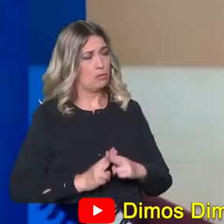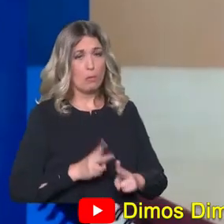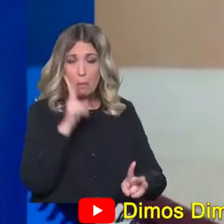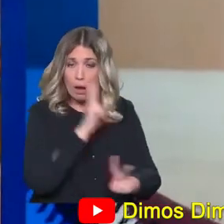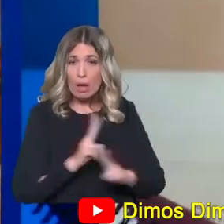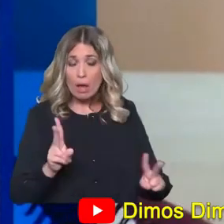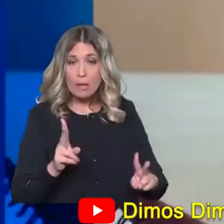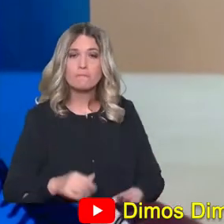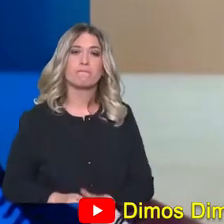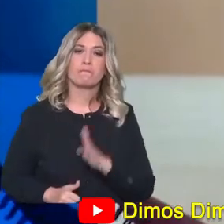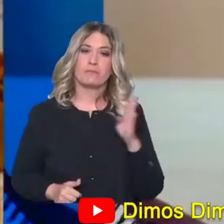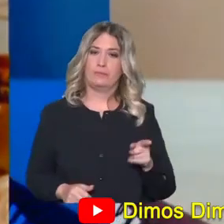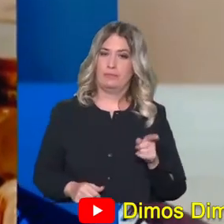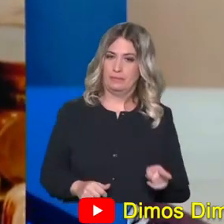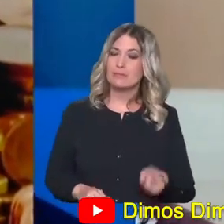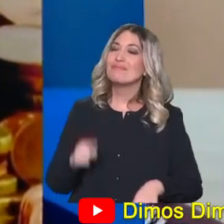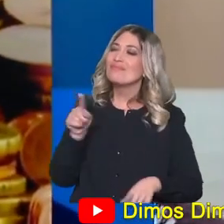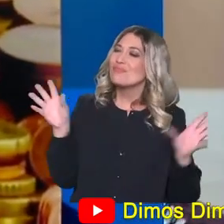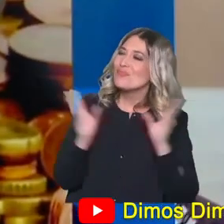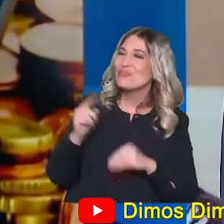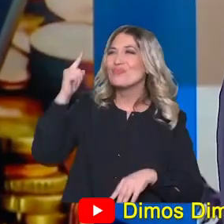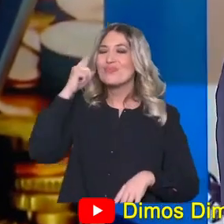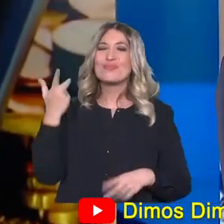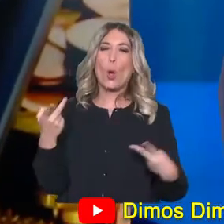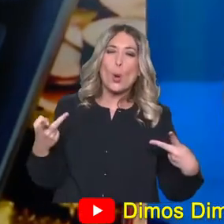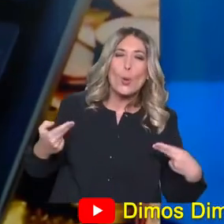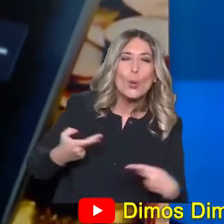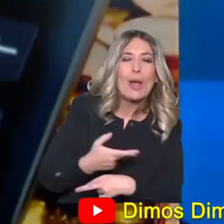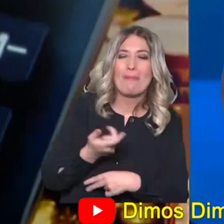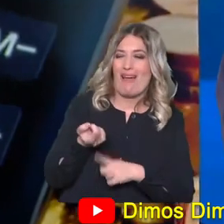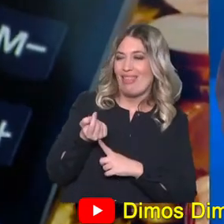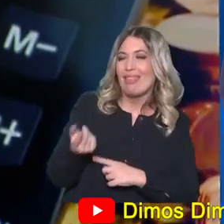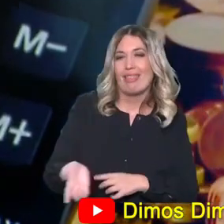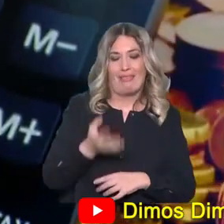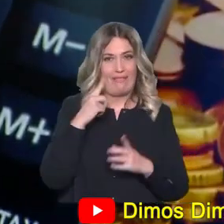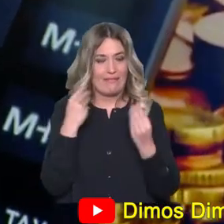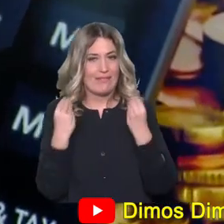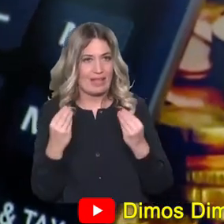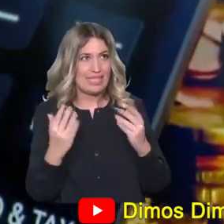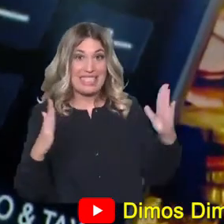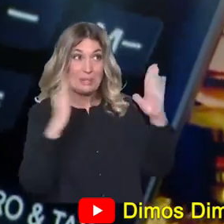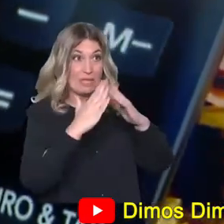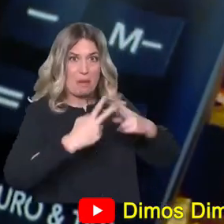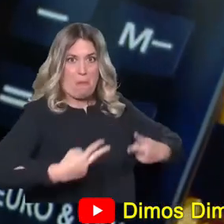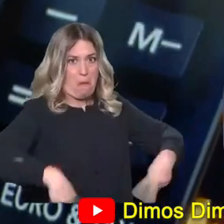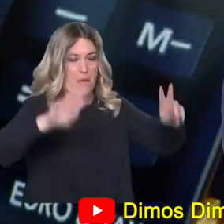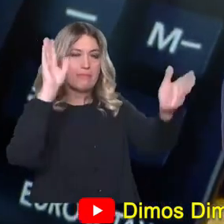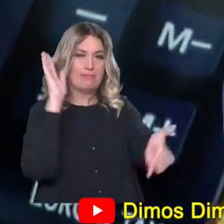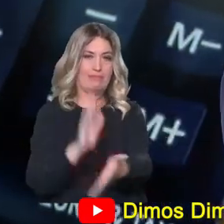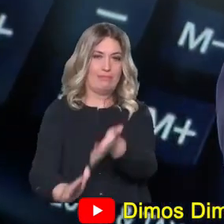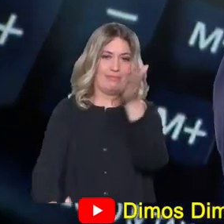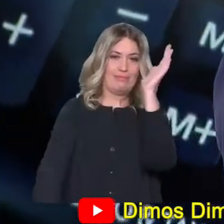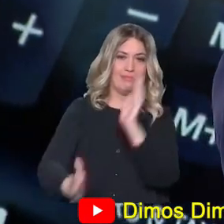ότι θα δεχτούν κουρέματα και τα λοιπά, από τη στιγμή που οι αξίες των ακινήτων ανέβηκαν, τελείωσε κι αυτός.